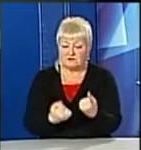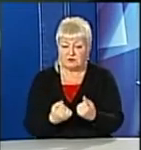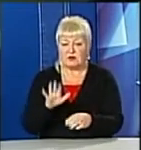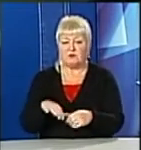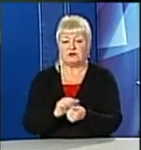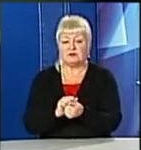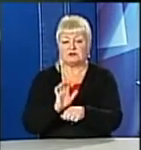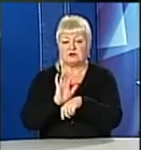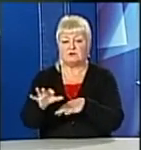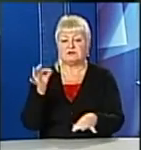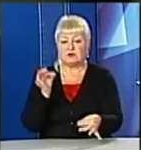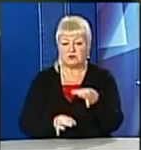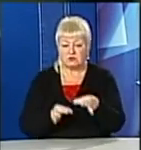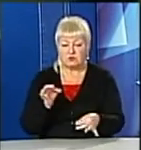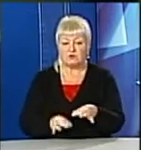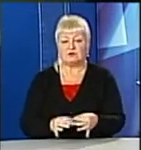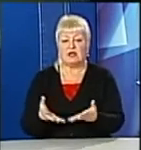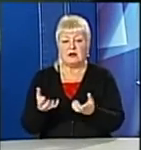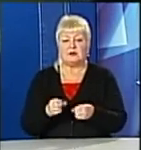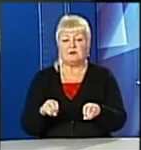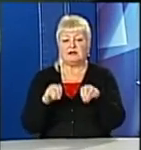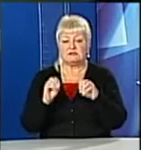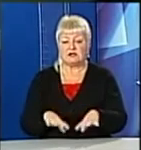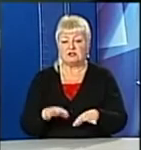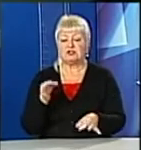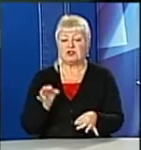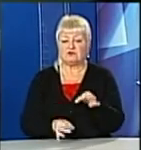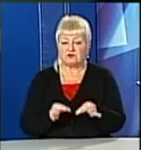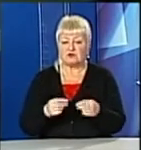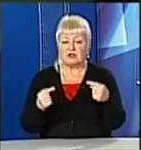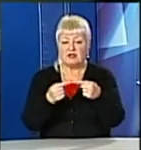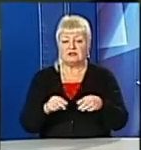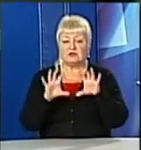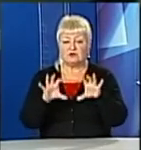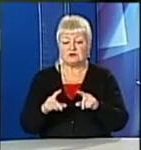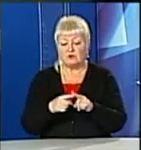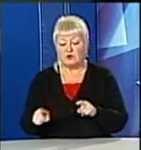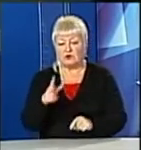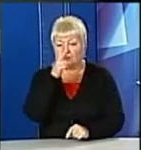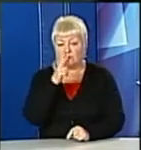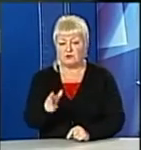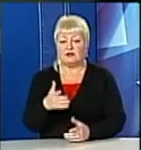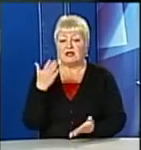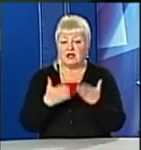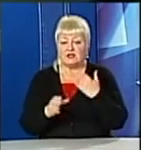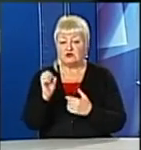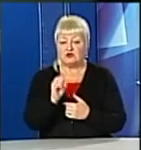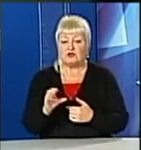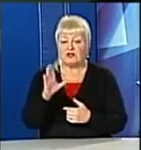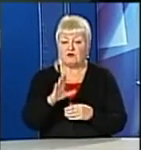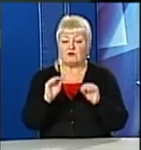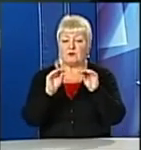скеруються в суд, приймаються рішення у суді згідно закону на протязі трьох місяців часу. Якщо по європротоколу,